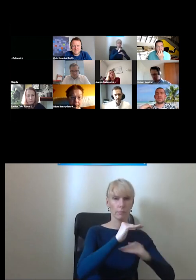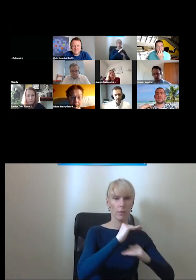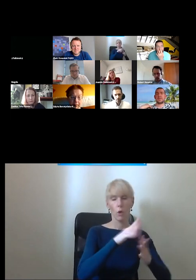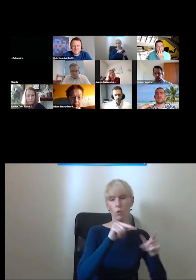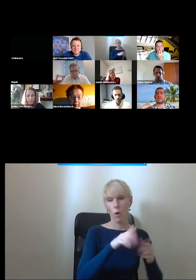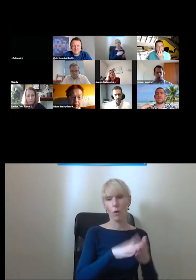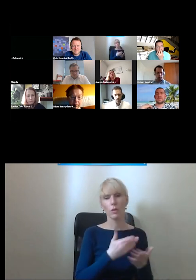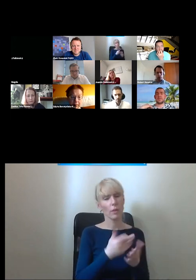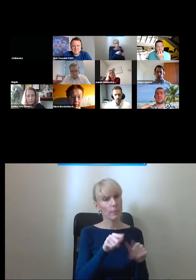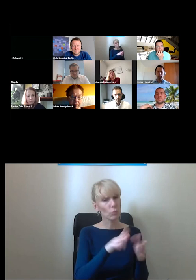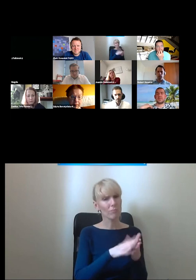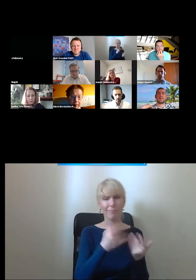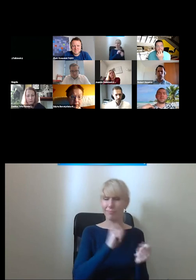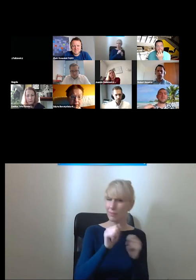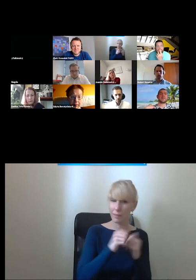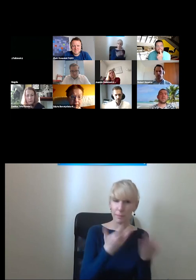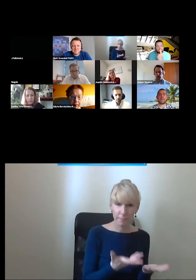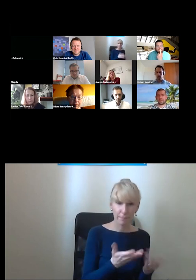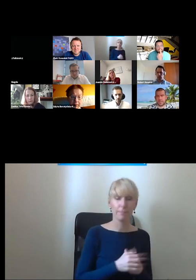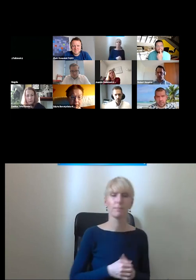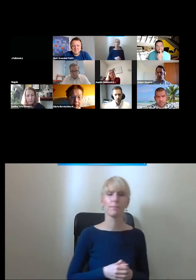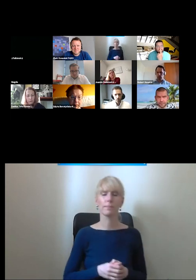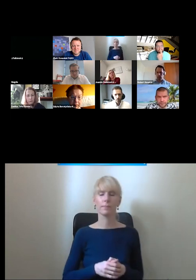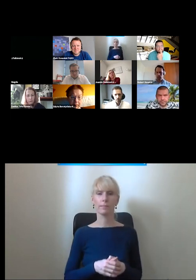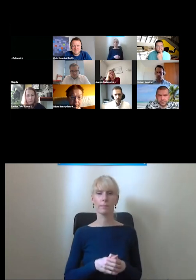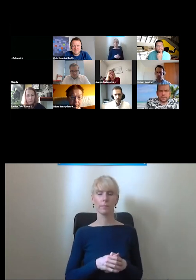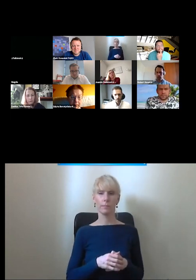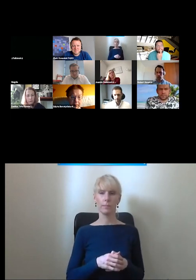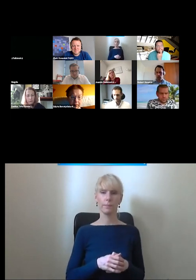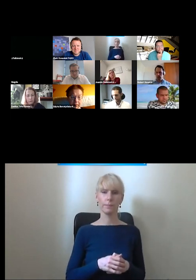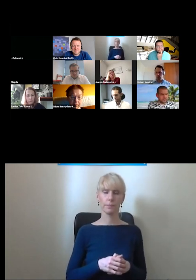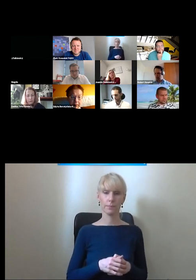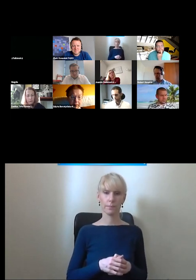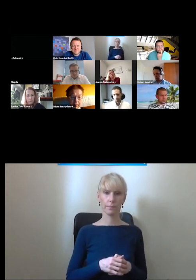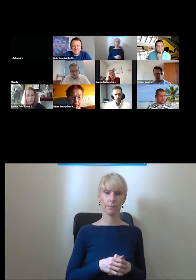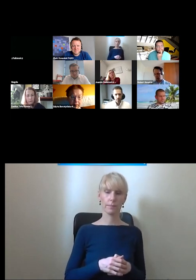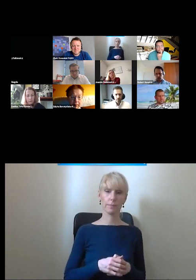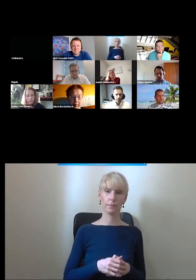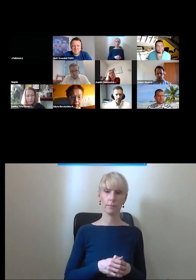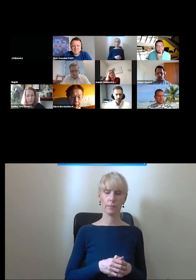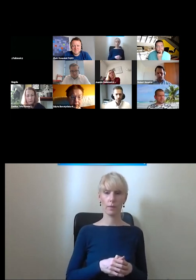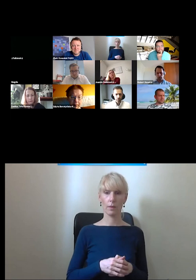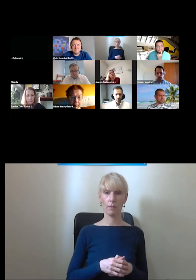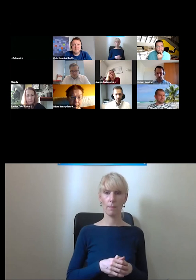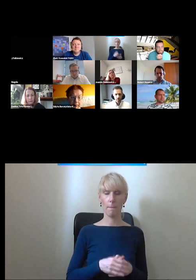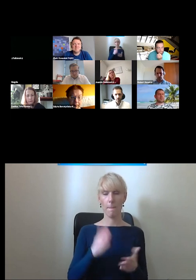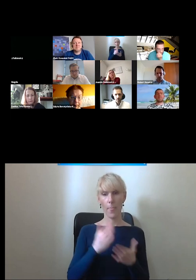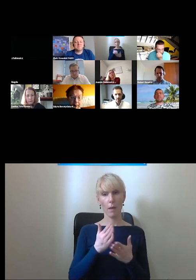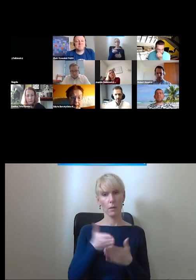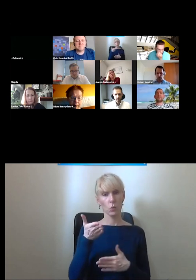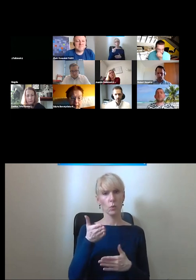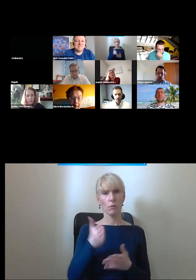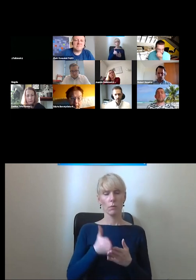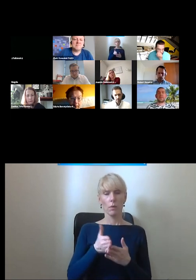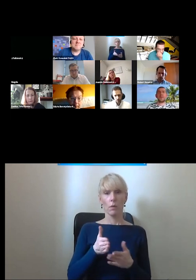uciekli z tego i zostawili ją niebezpiecznie podczas podczas zmroku może dla osób które mogą się poruszać po tych schodach i stwarzać